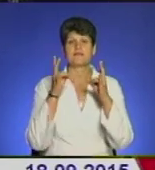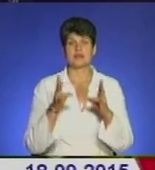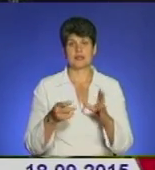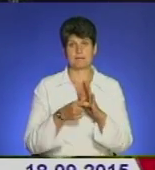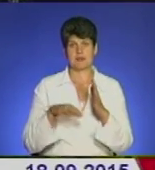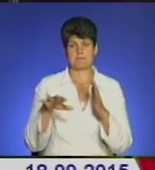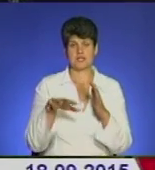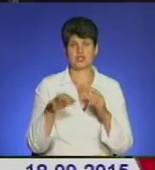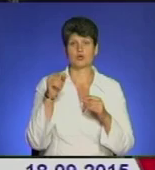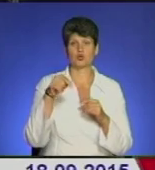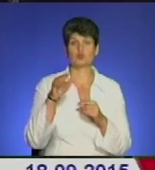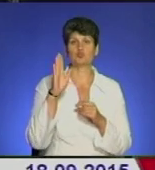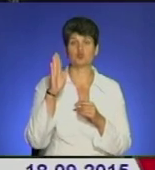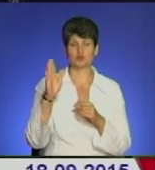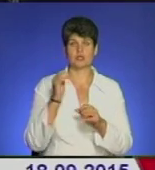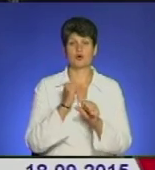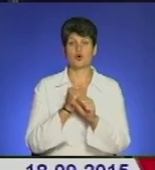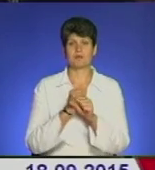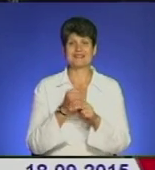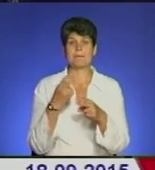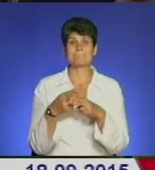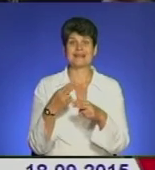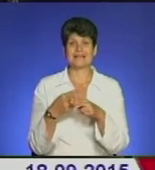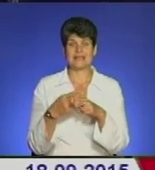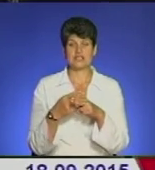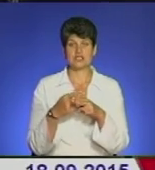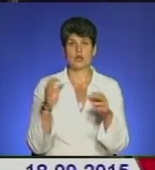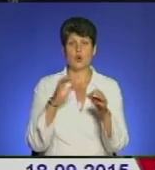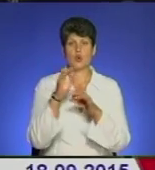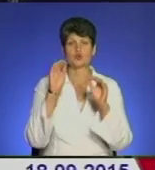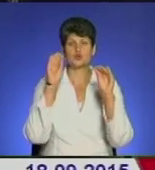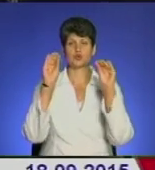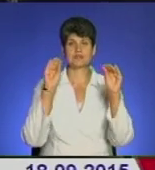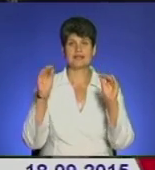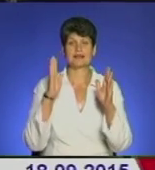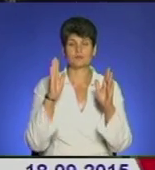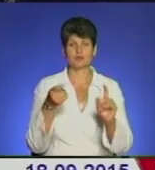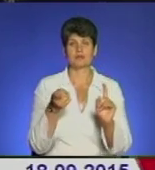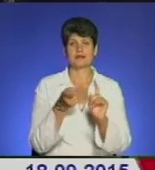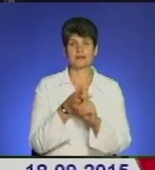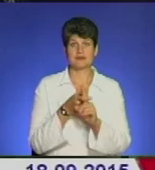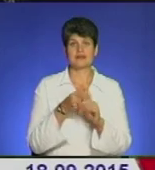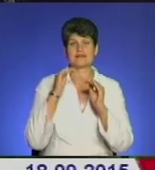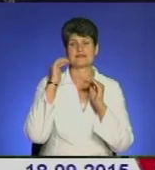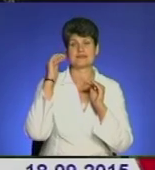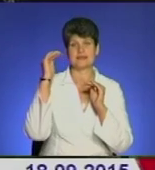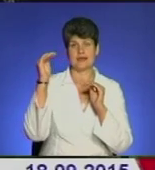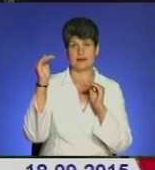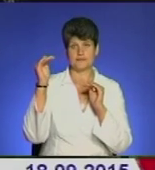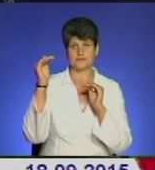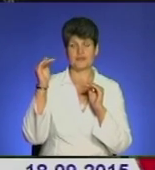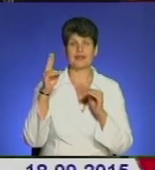Тут буде робитися металічні конструкції, до яких буде кріпитися і стеля в залах, і